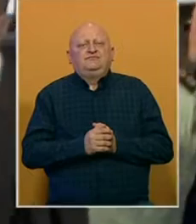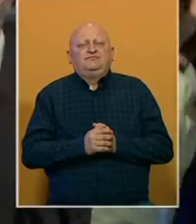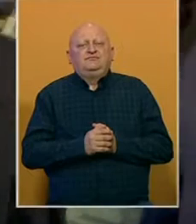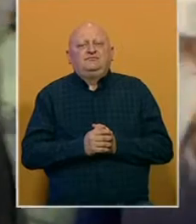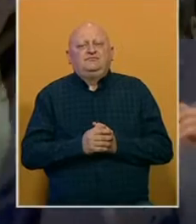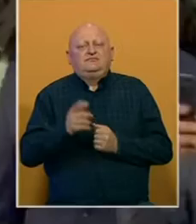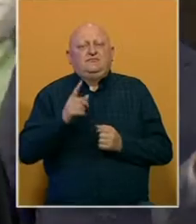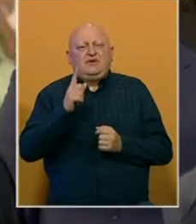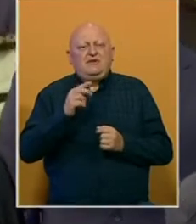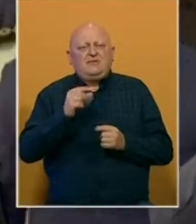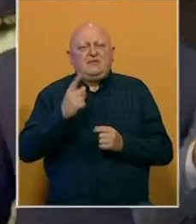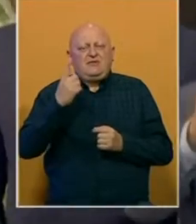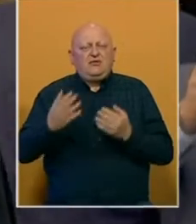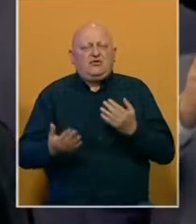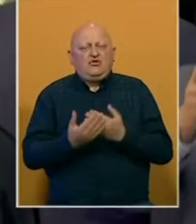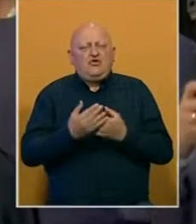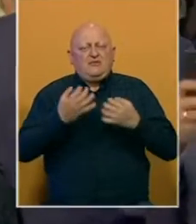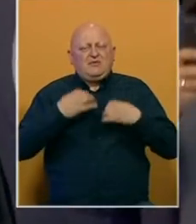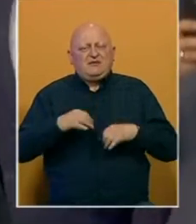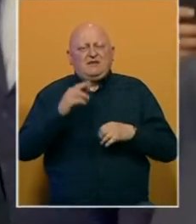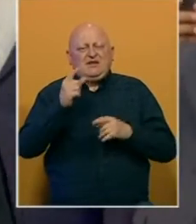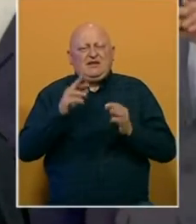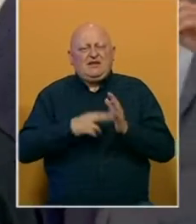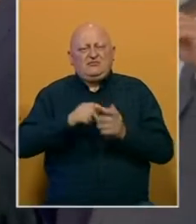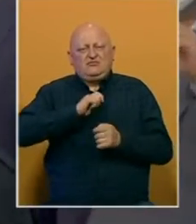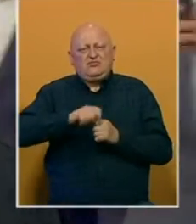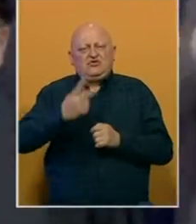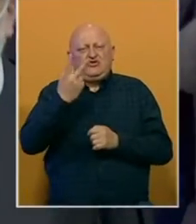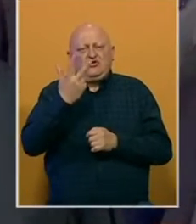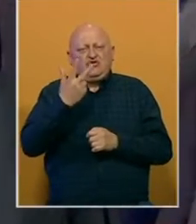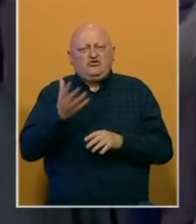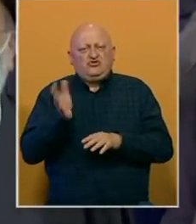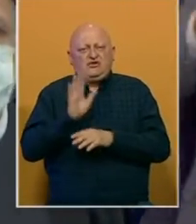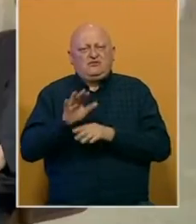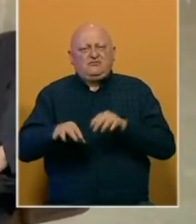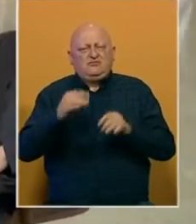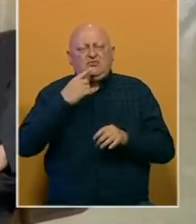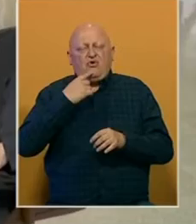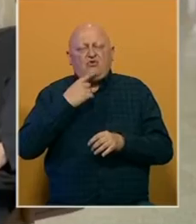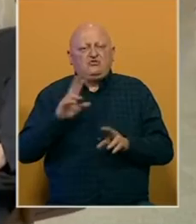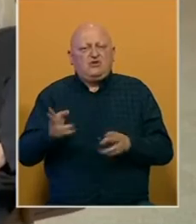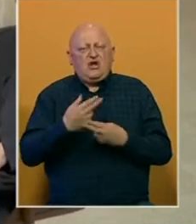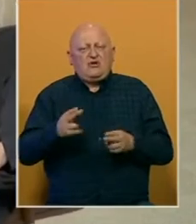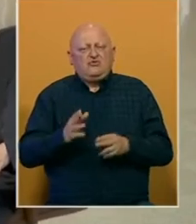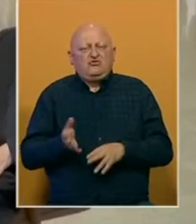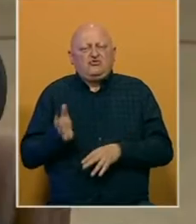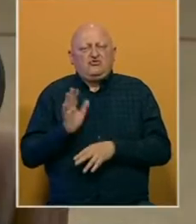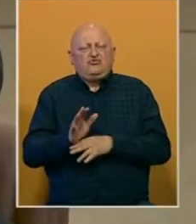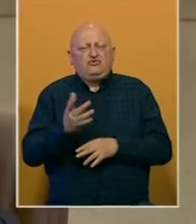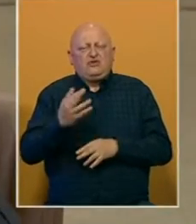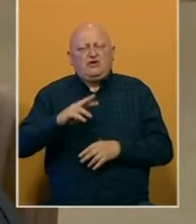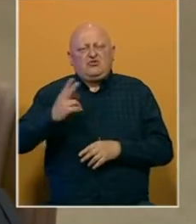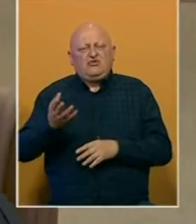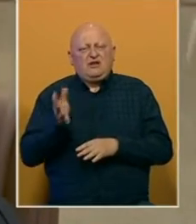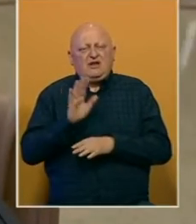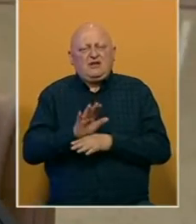Ebrahim Raisi je novi predsjednik Irana. On je pobjedio trojicu kandidata na izborima na kojima je bilo onemogućeno učešće nekoliko drugih